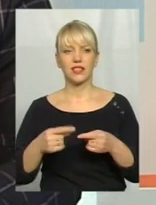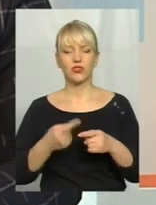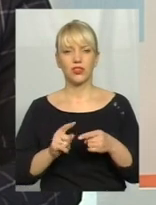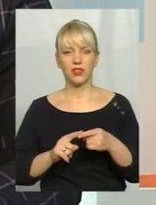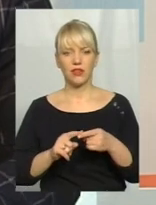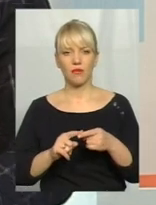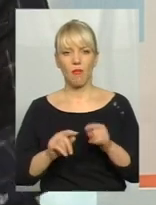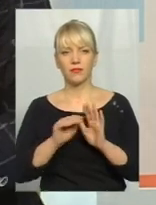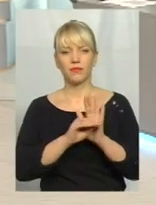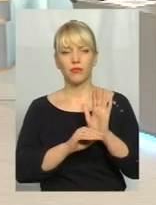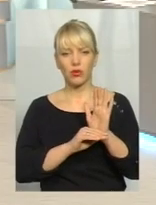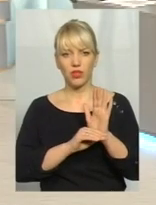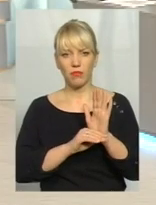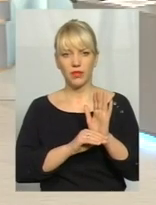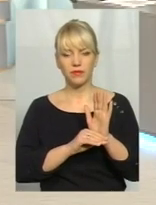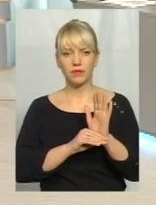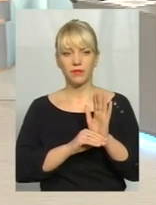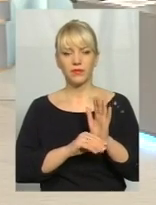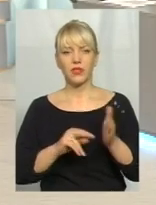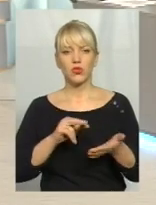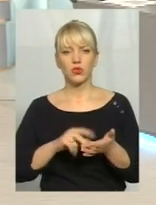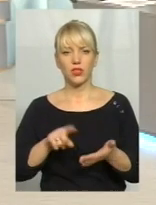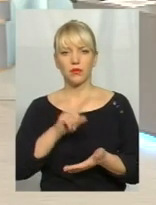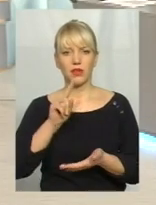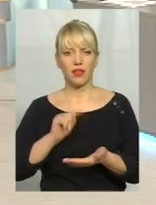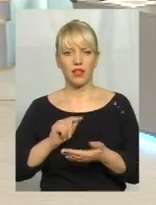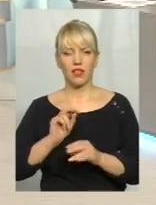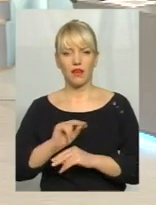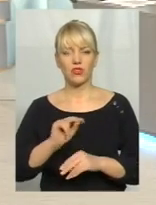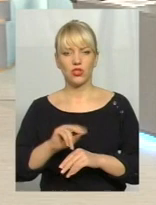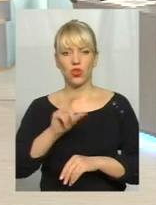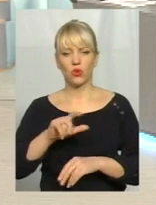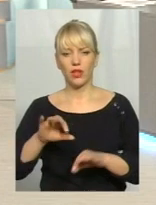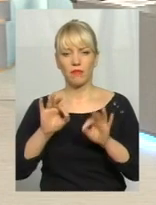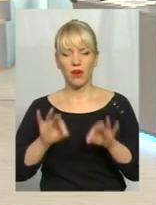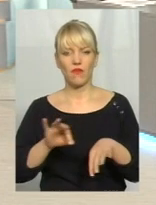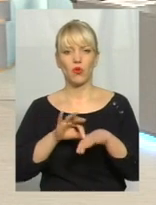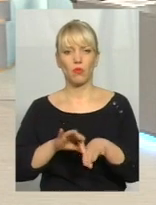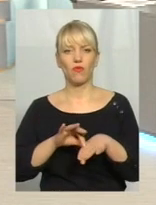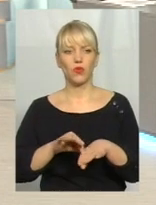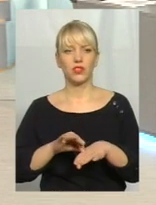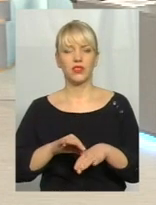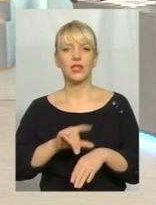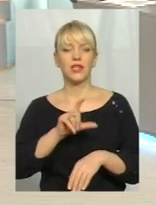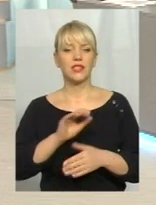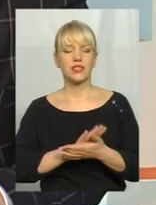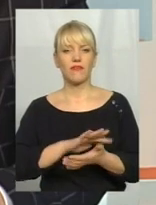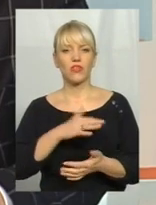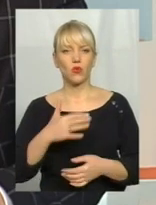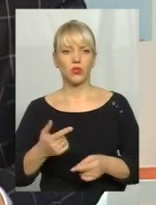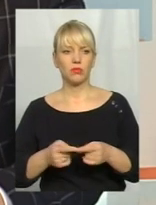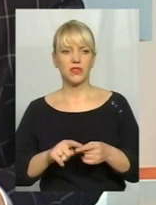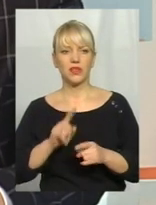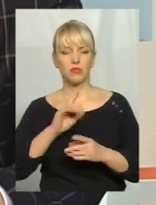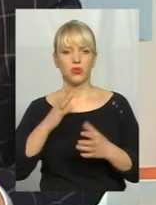програми, стоїть питання навчити людей правильно поводитися з відходами. І тоді це не